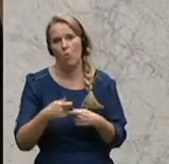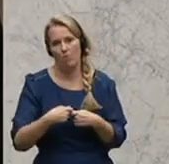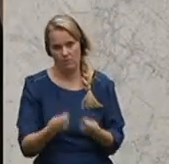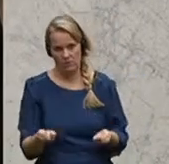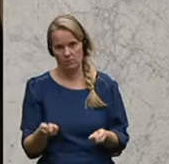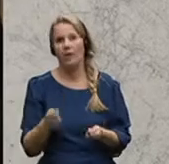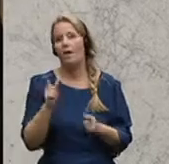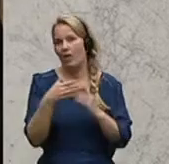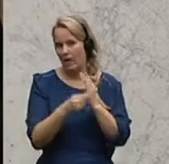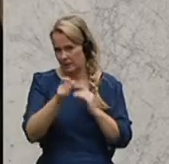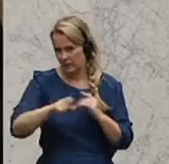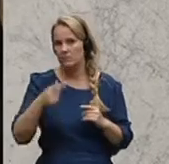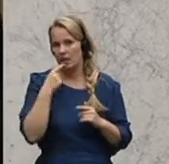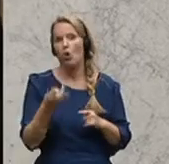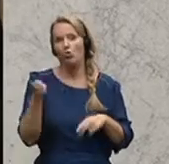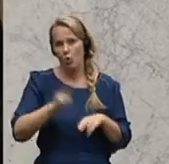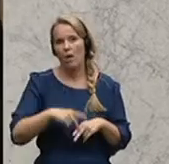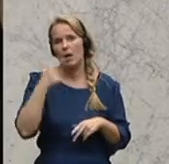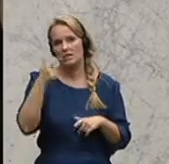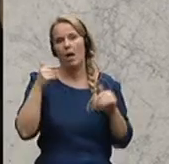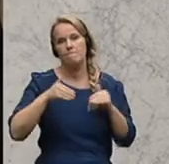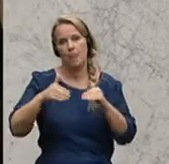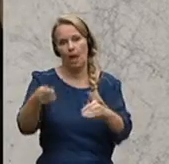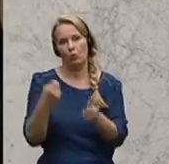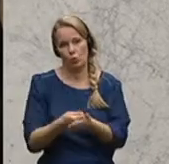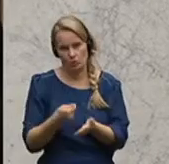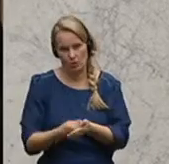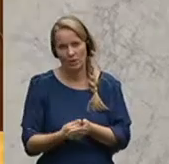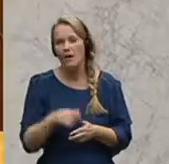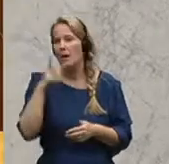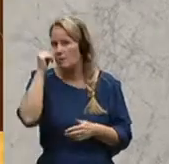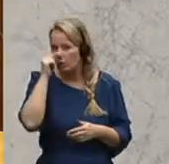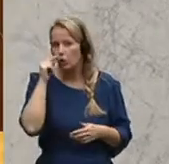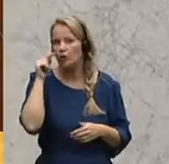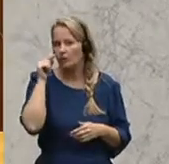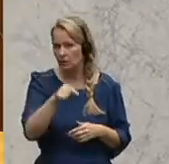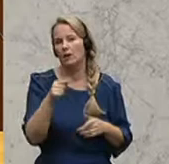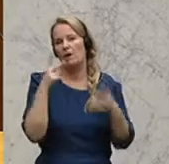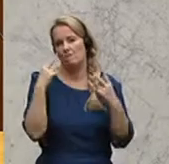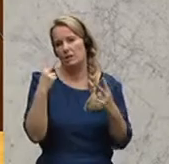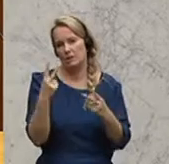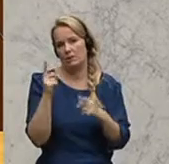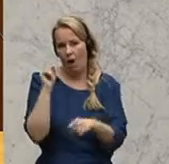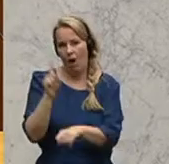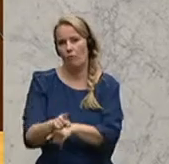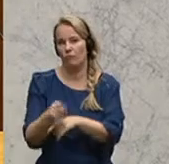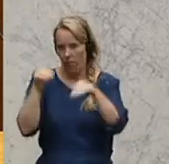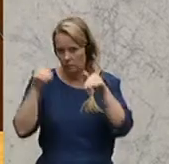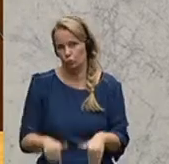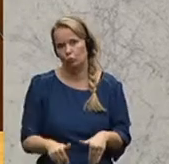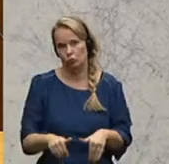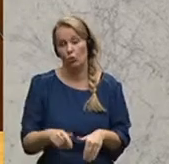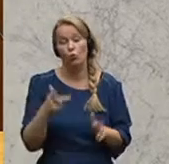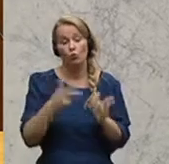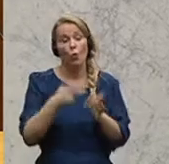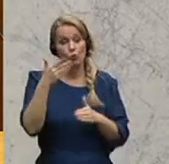Und da sagen die Experten, das kostet noch einmal 2 Milliarden Euro. Das heißt, das ist ein ganz wichtiger Auftrag, das zu machen. Noch zum